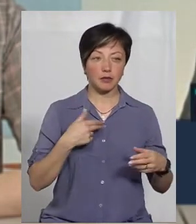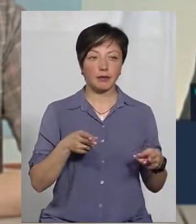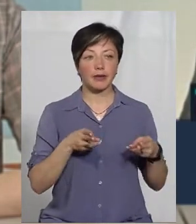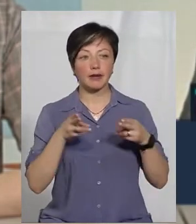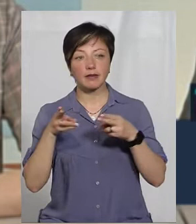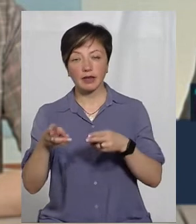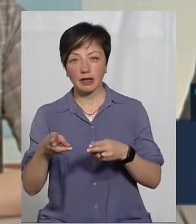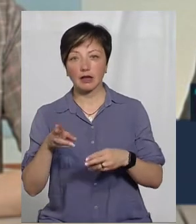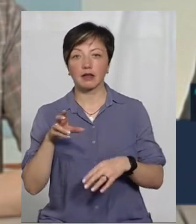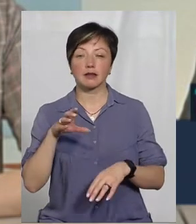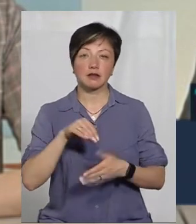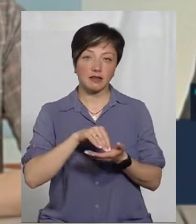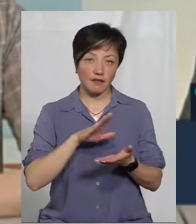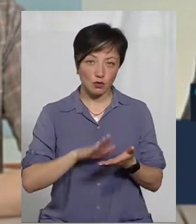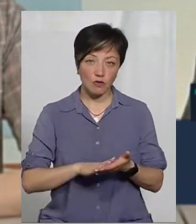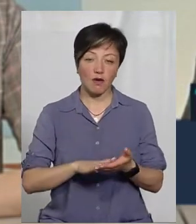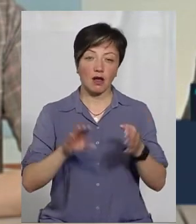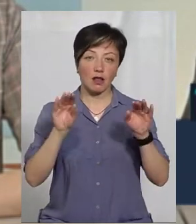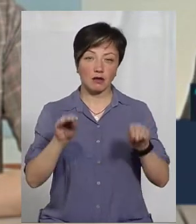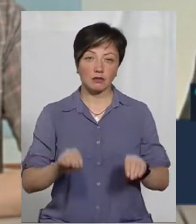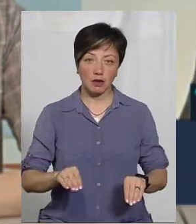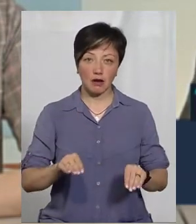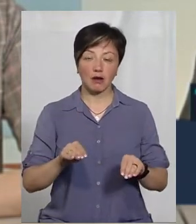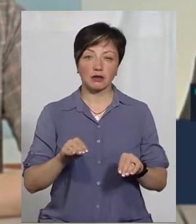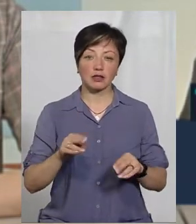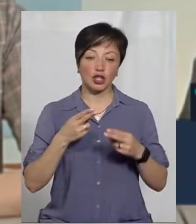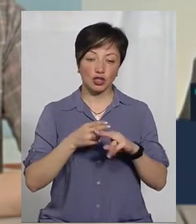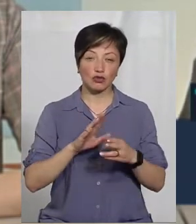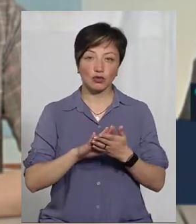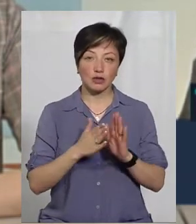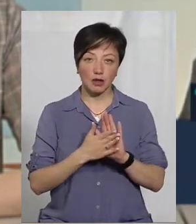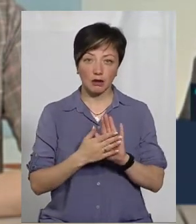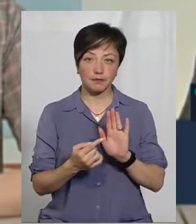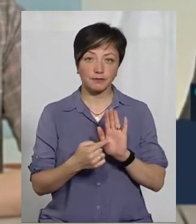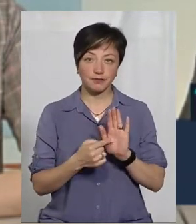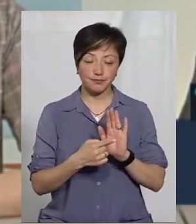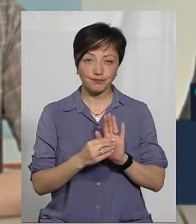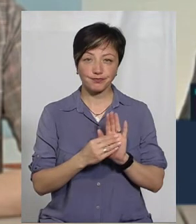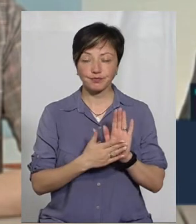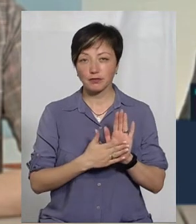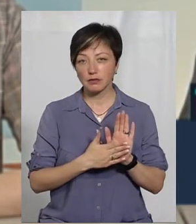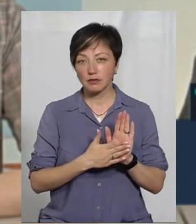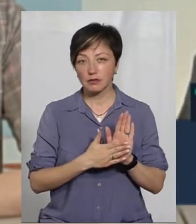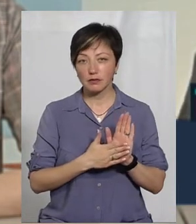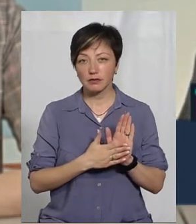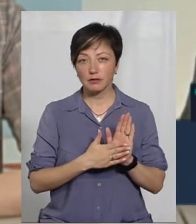виїхали і зафіксували, ось склали акт технічного стану, в якому законстатували,